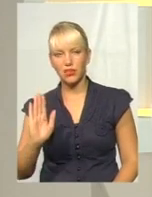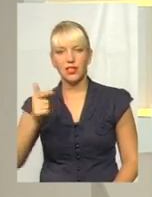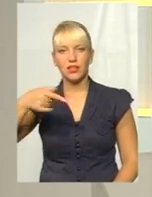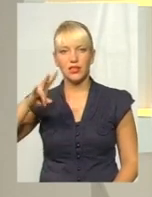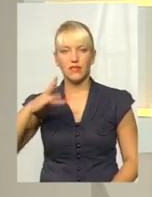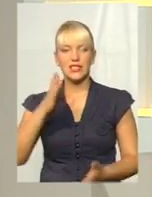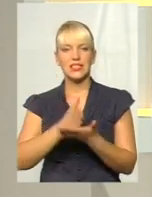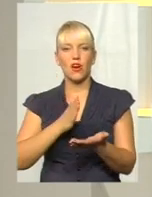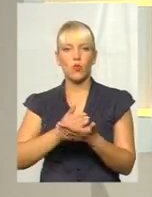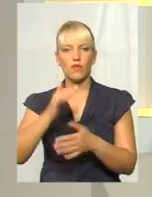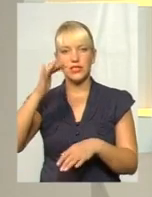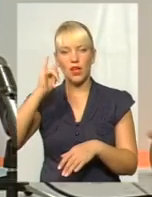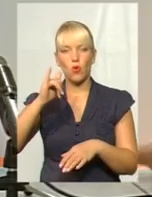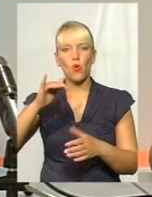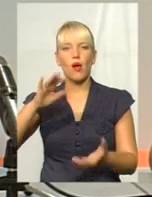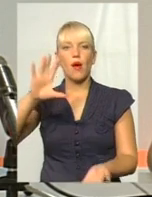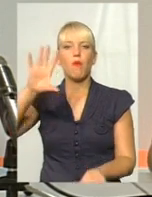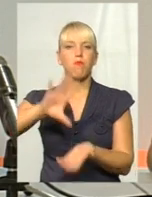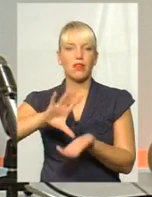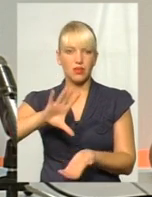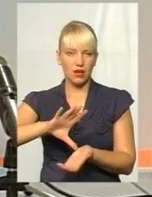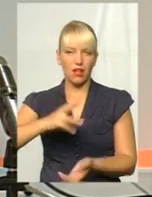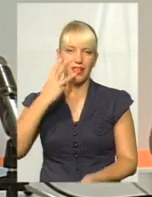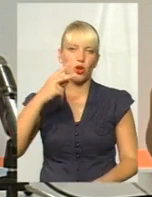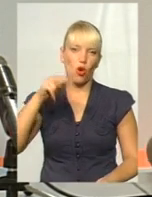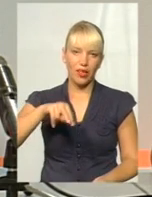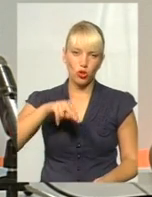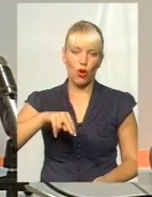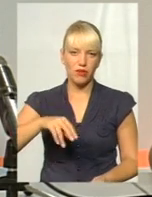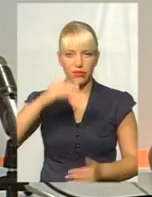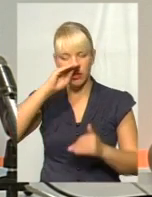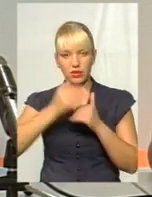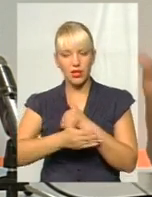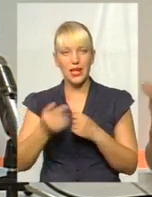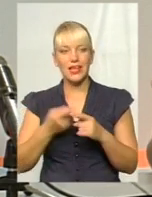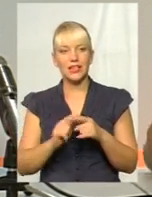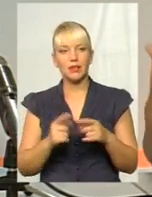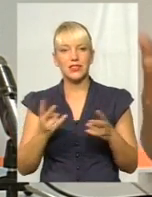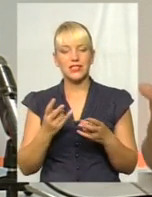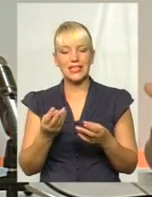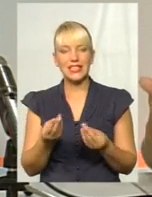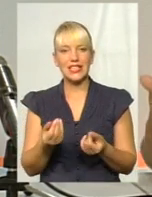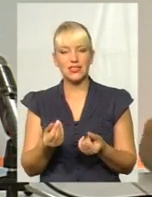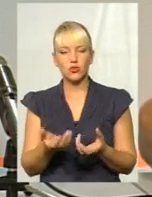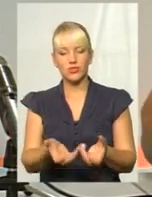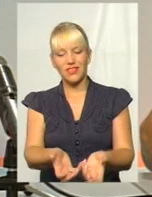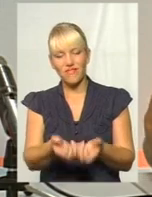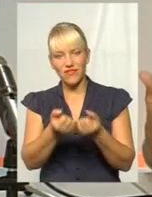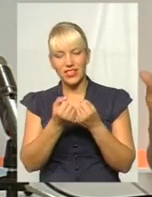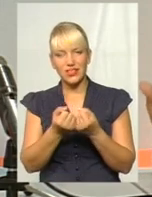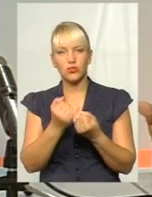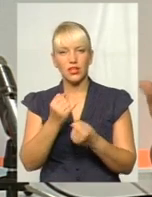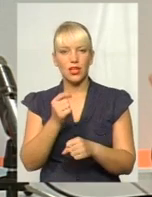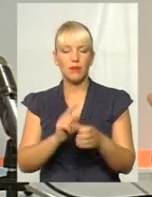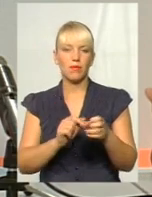у банках. Три літрових, закопаних і десь іще. Нам треба оцей ресурс витягнути на поверхню і заставити